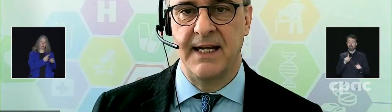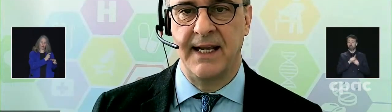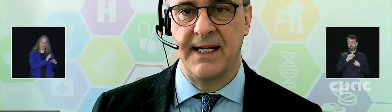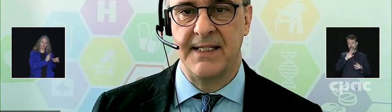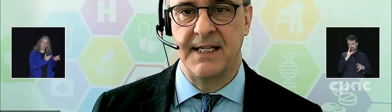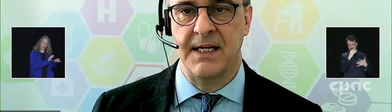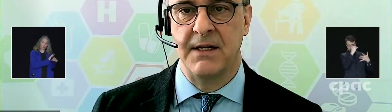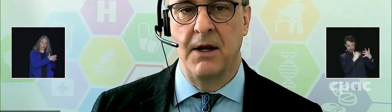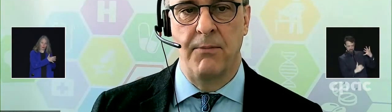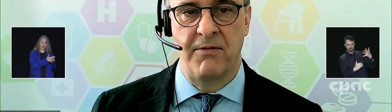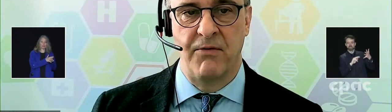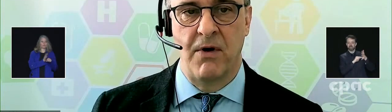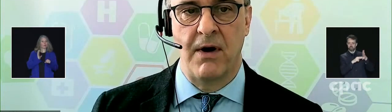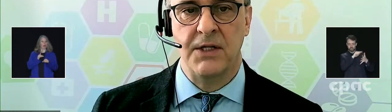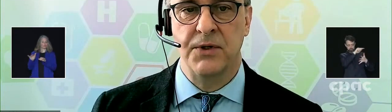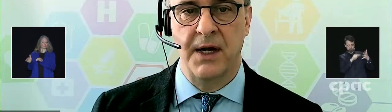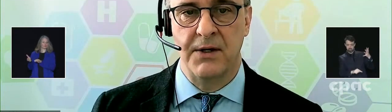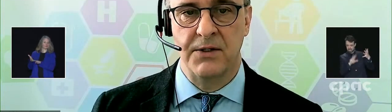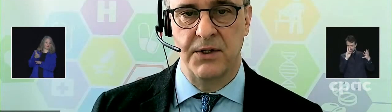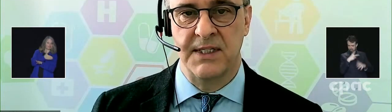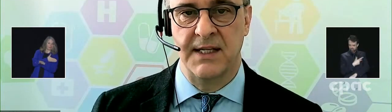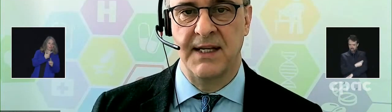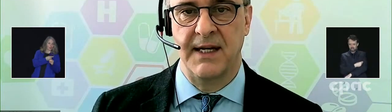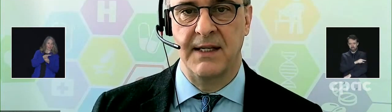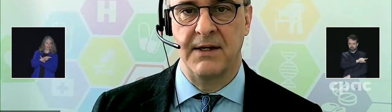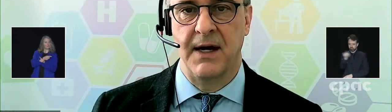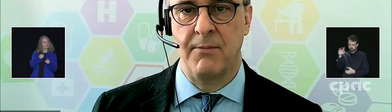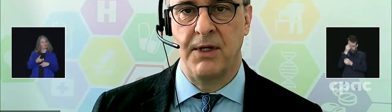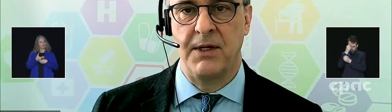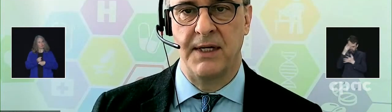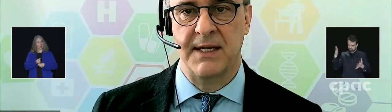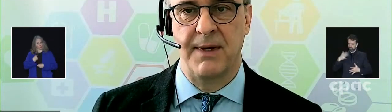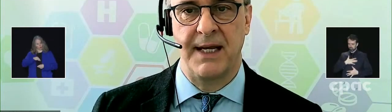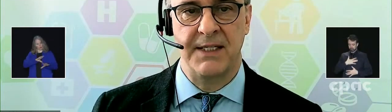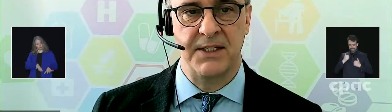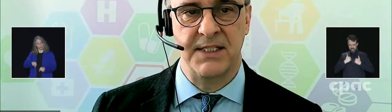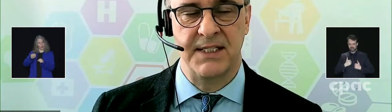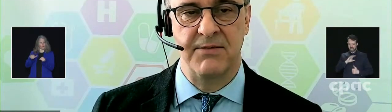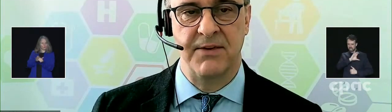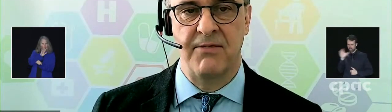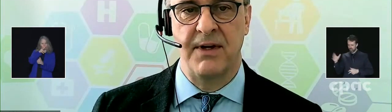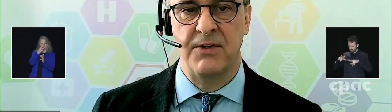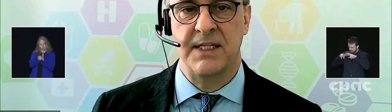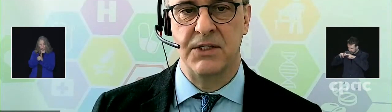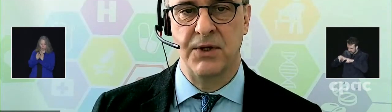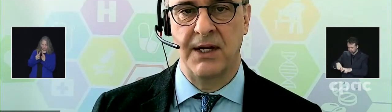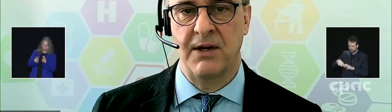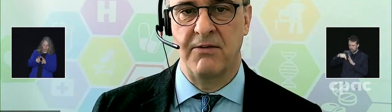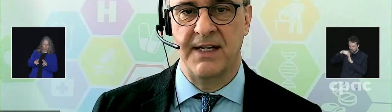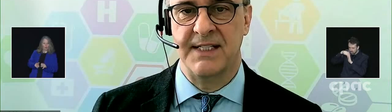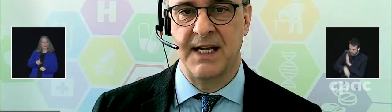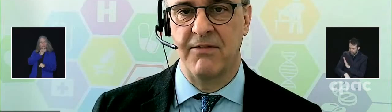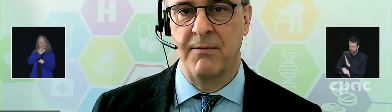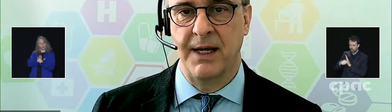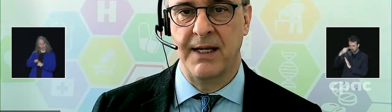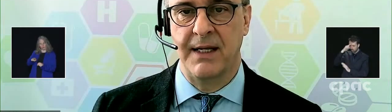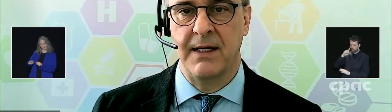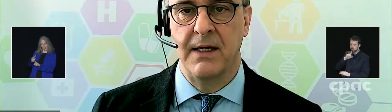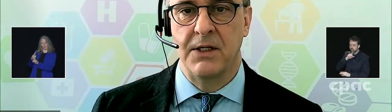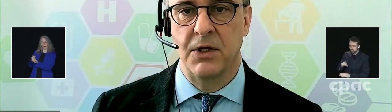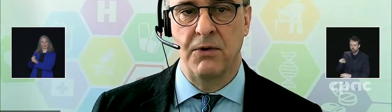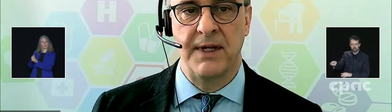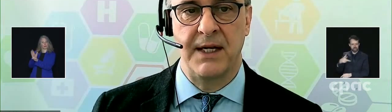les Canadiens et les Canadiennes peuvent avoir l'assurance que Santé Canada a mené un examen exhaustif afin de s'assurer que le vaccin est